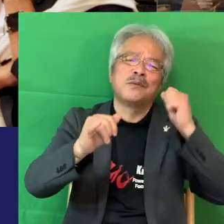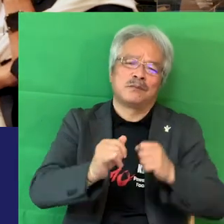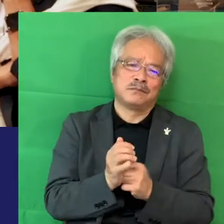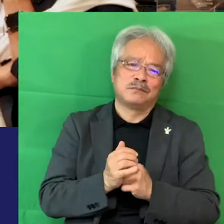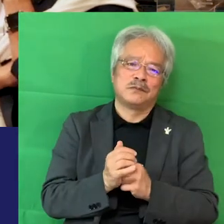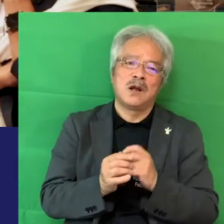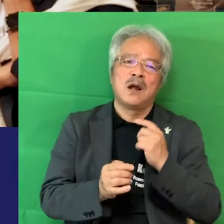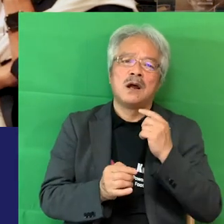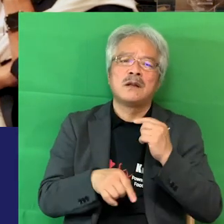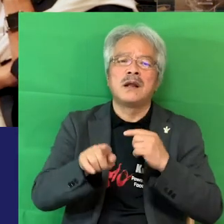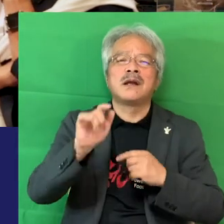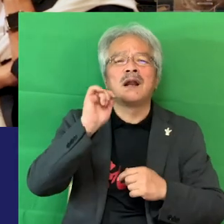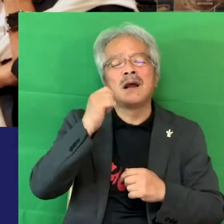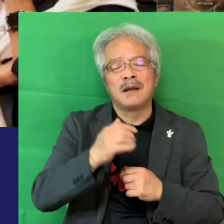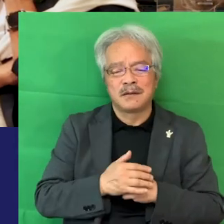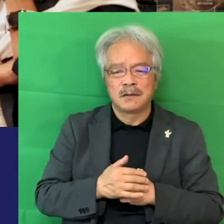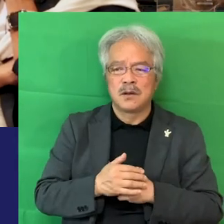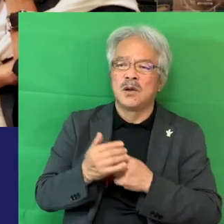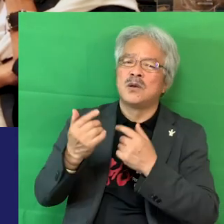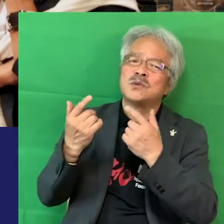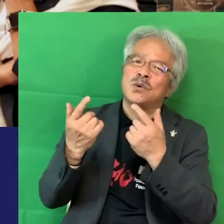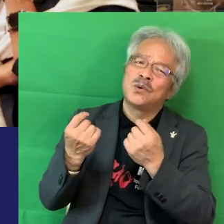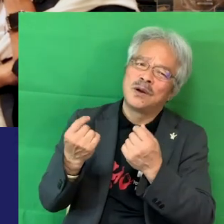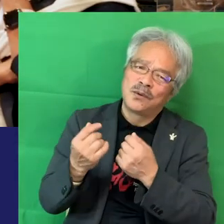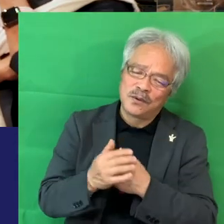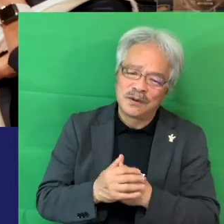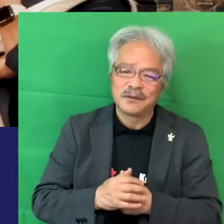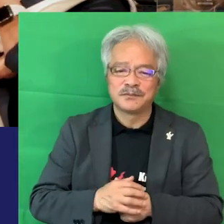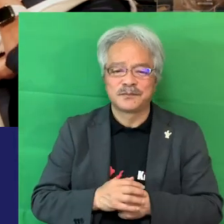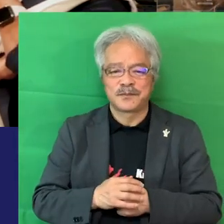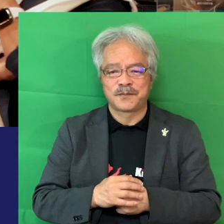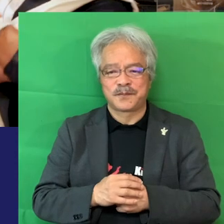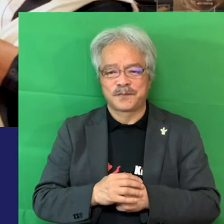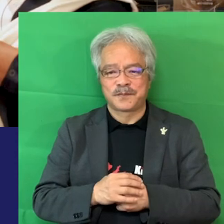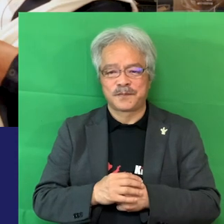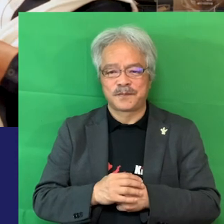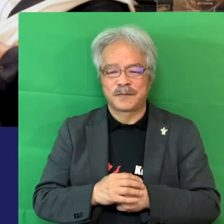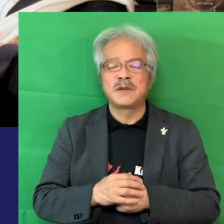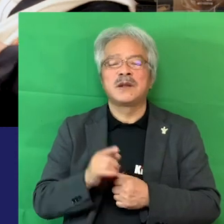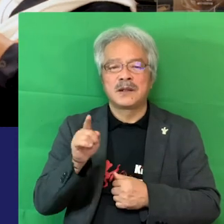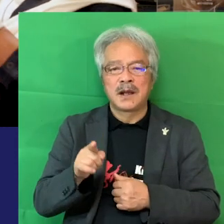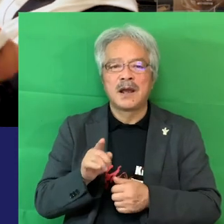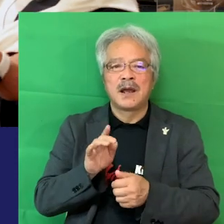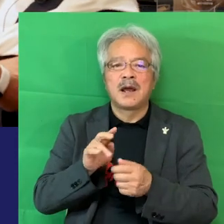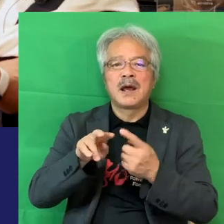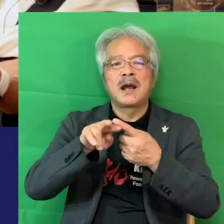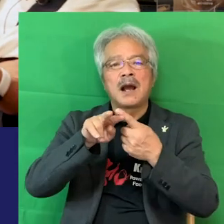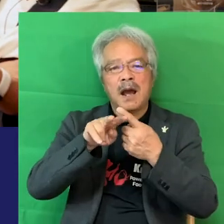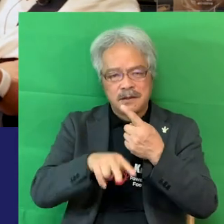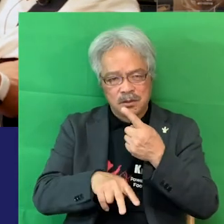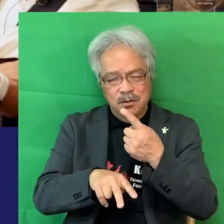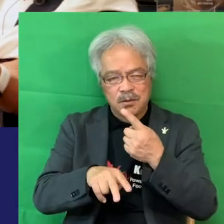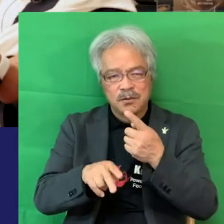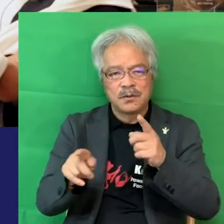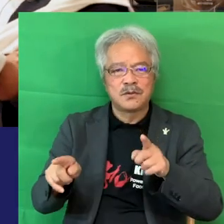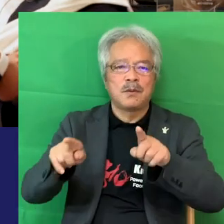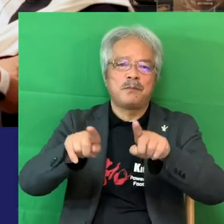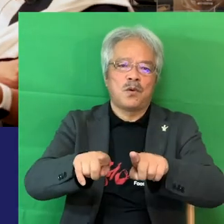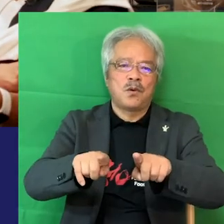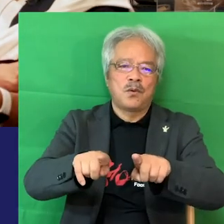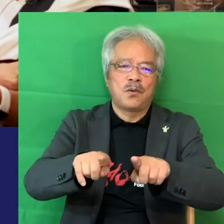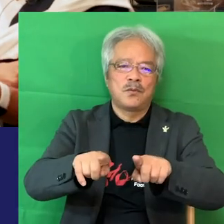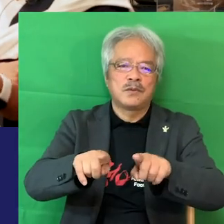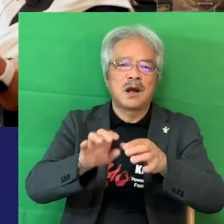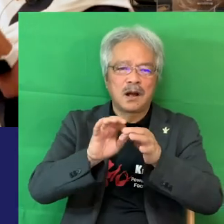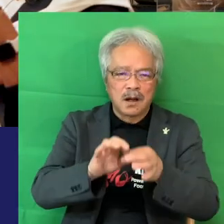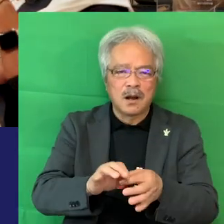しょそうなのよこれで会場の人が一緒に同行しなければいけないのですごくやりお金